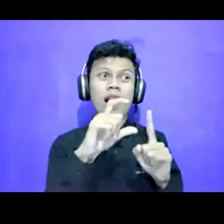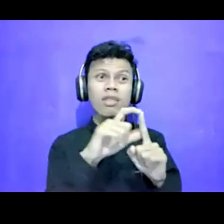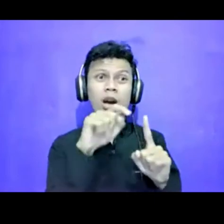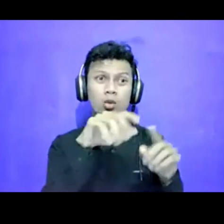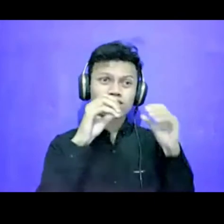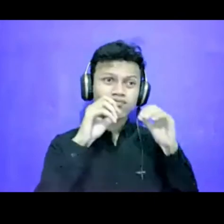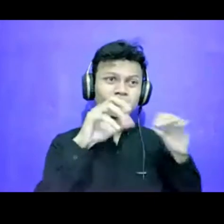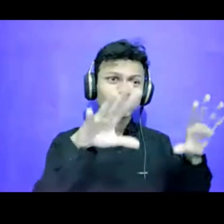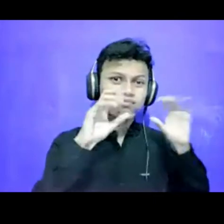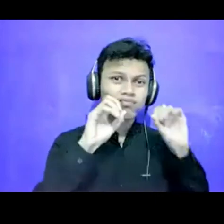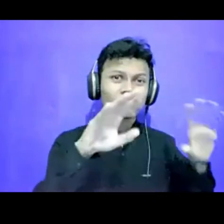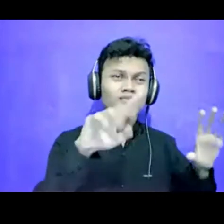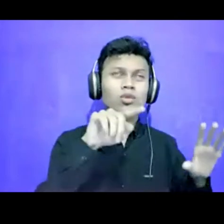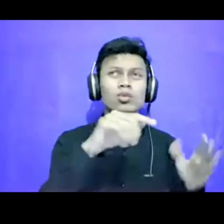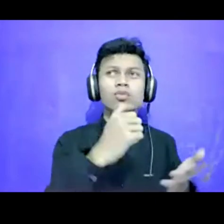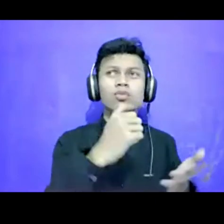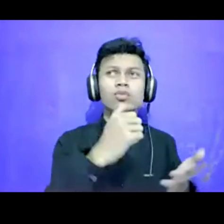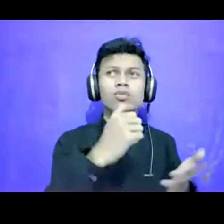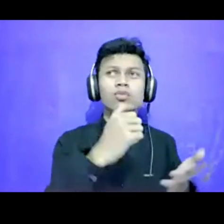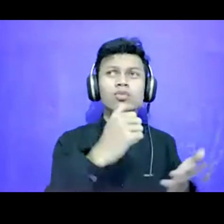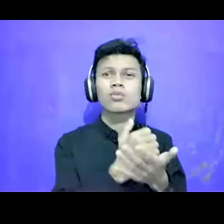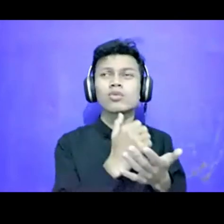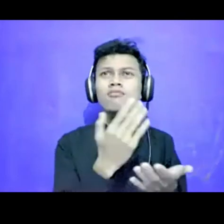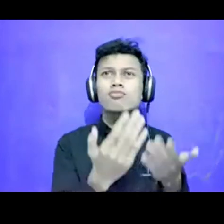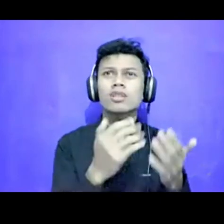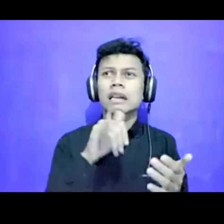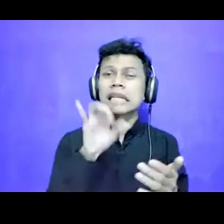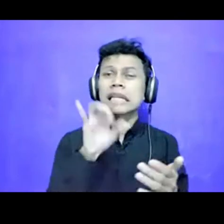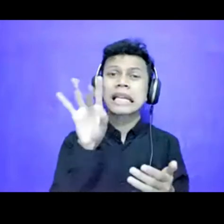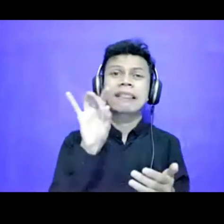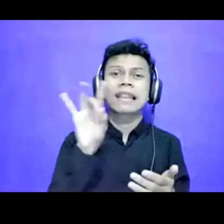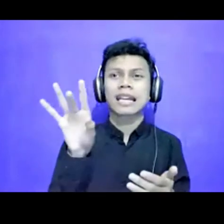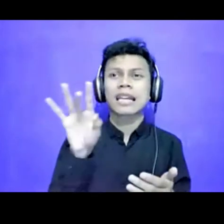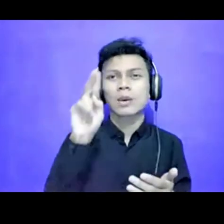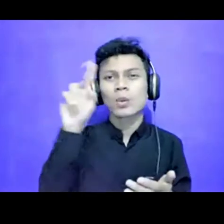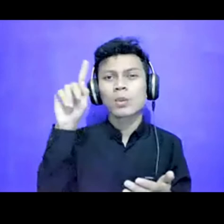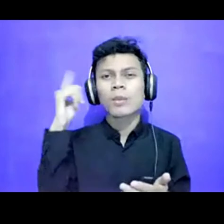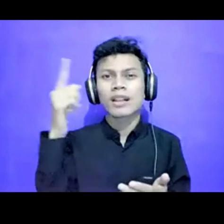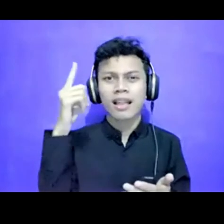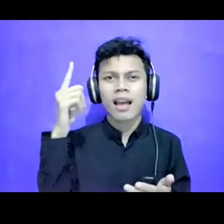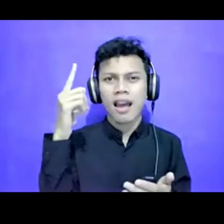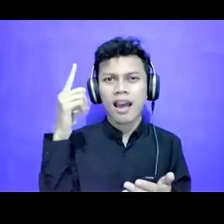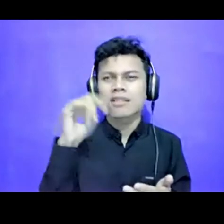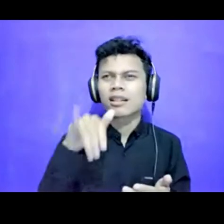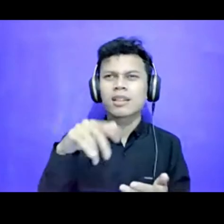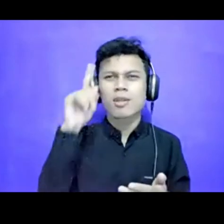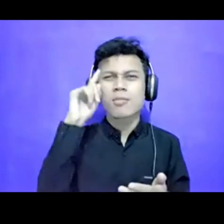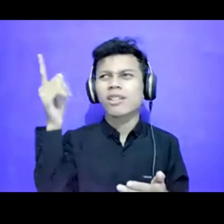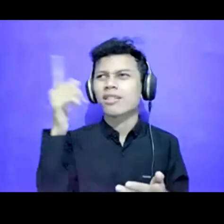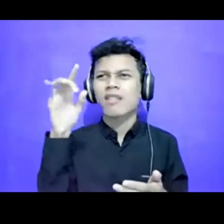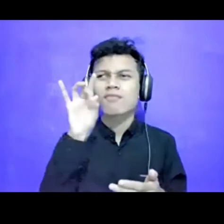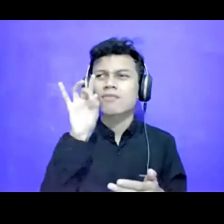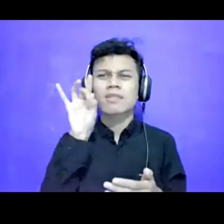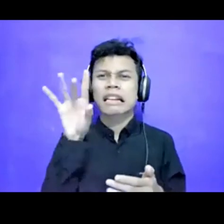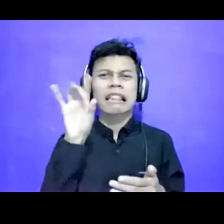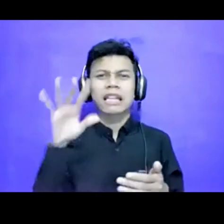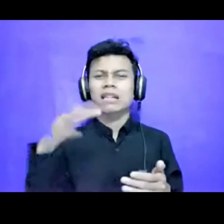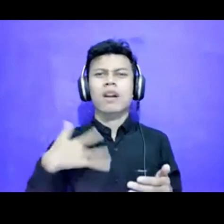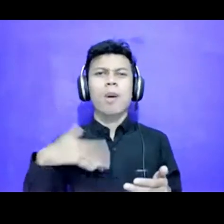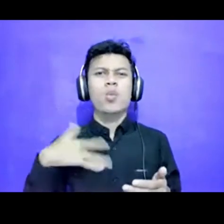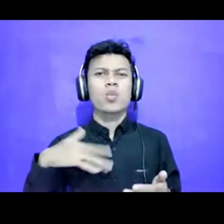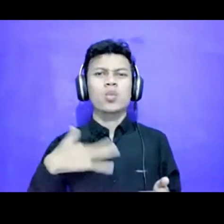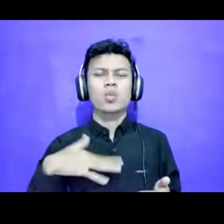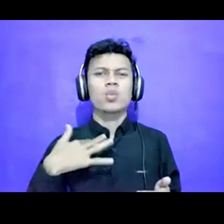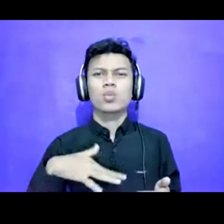itu jadi bisa jadi kritik buat mereka nah itu yang sebenarnya mereka gak mau tuh apa namanya